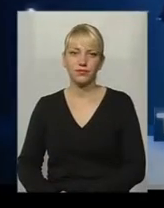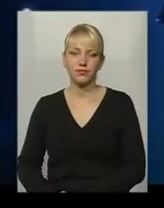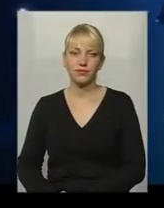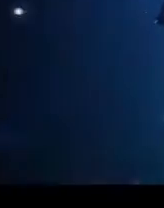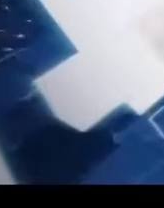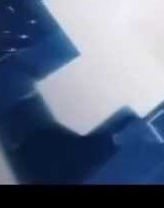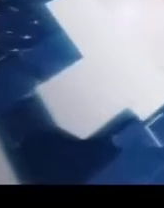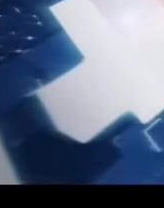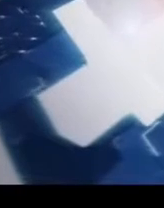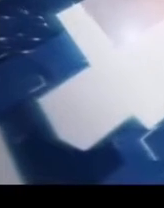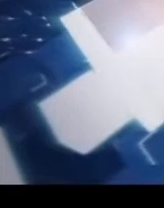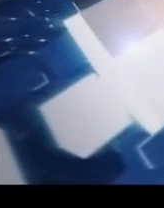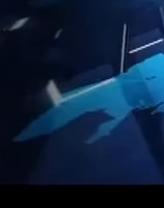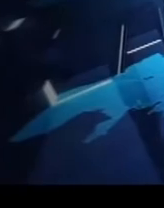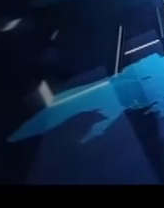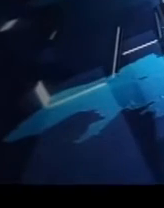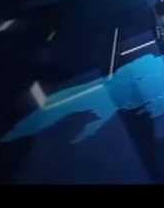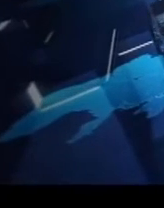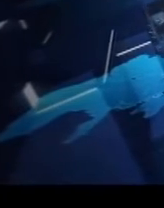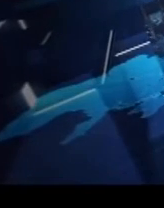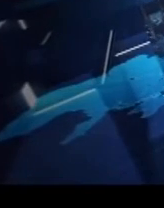Дякую! Дякую!